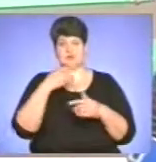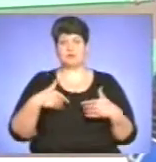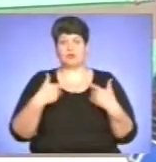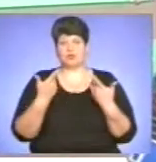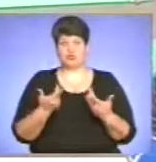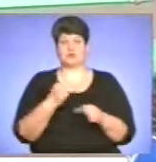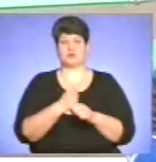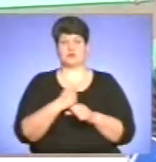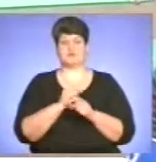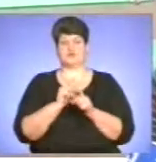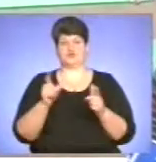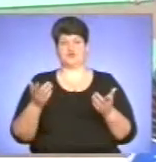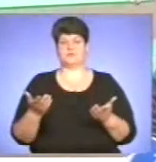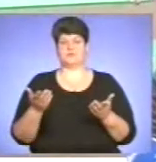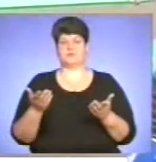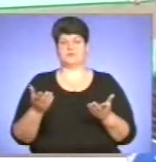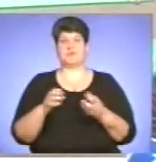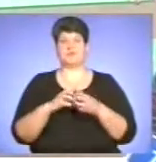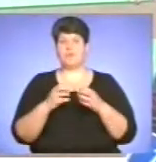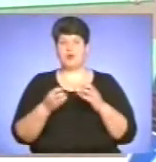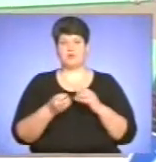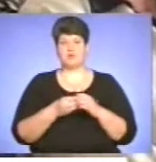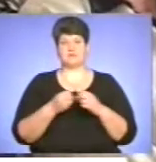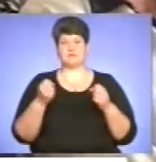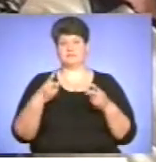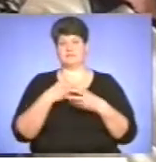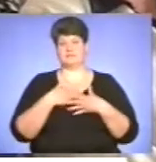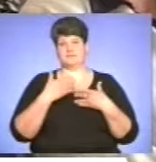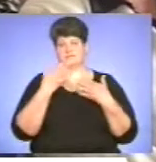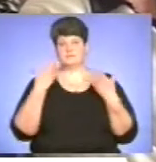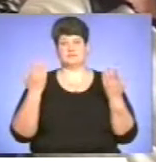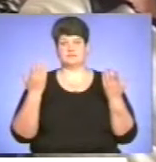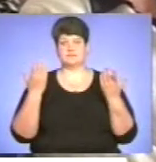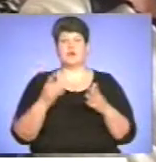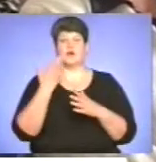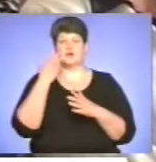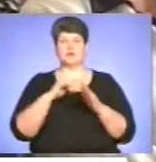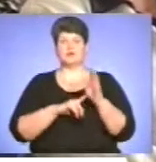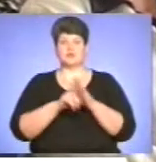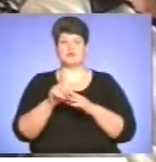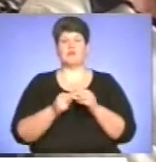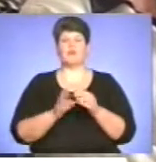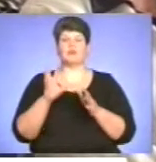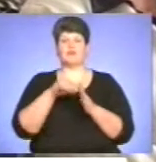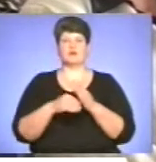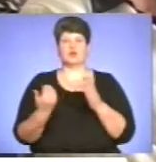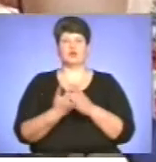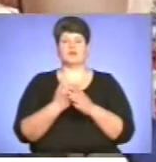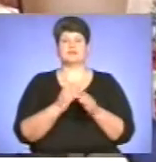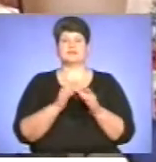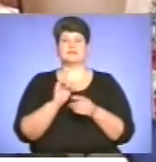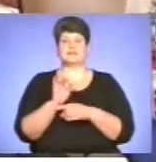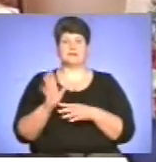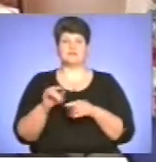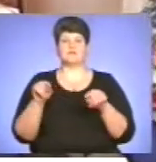працювати в школах. Проблеми з фахівцями в нас не будуть. Коли почали впроваджувати нові стандарти, для педагогів створили електронний журнал